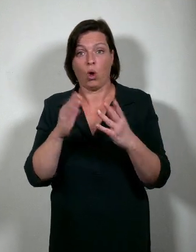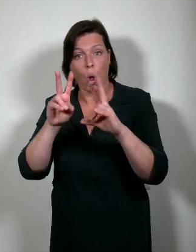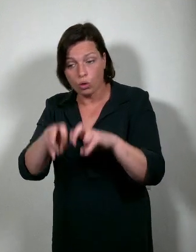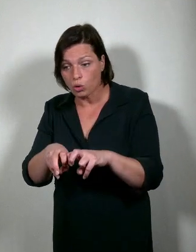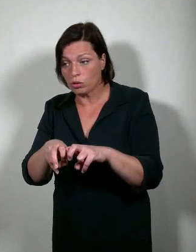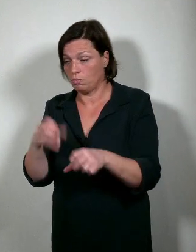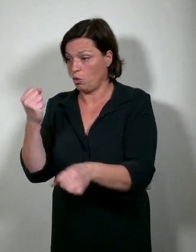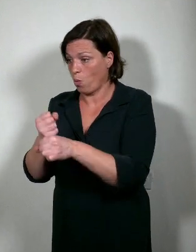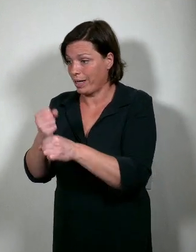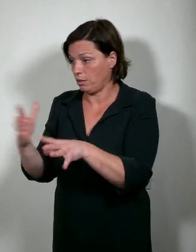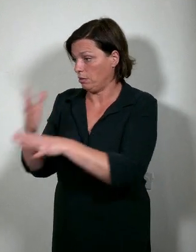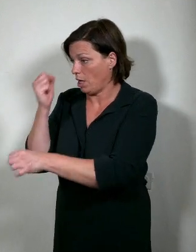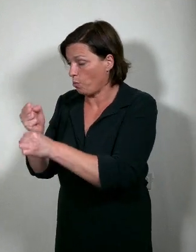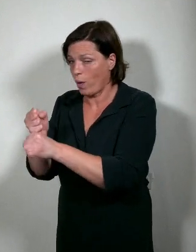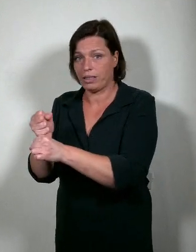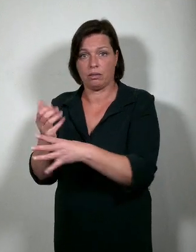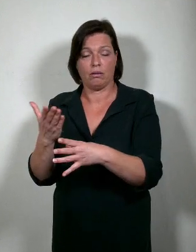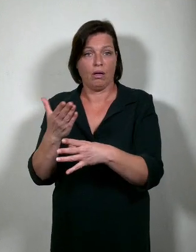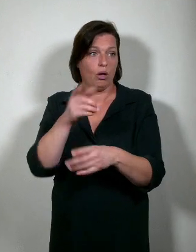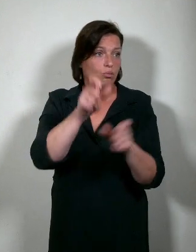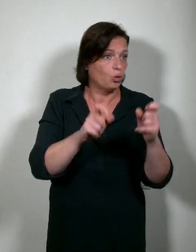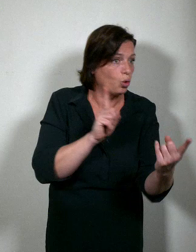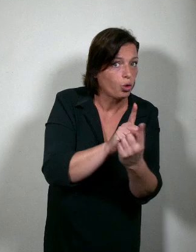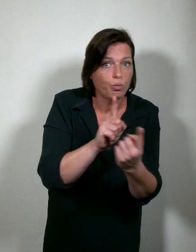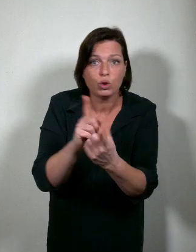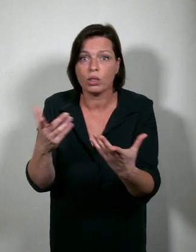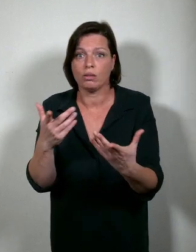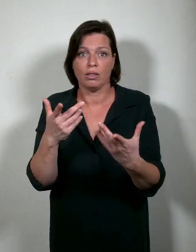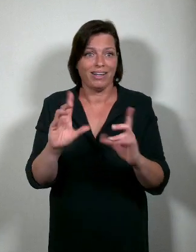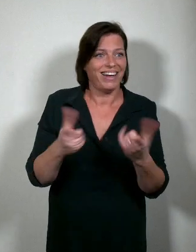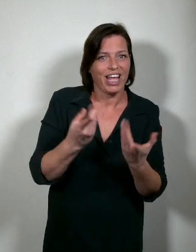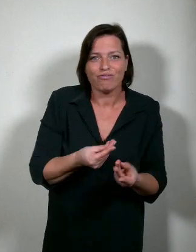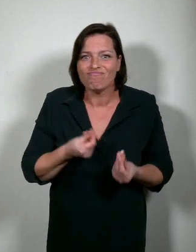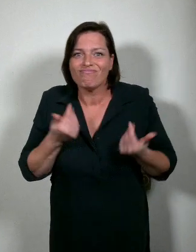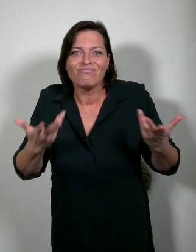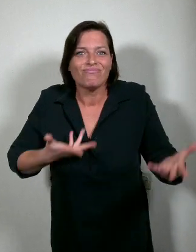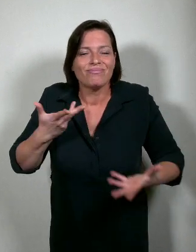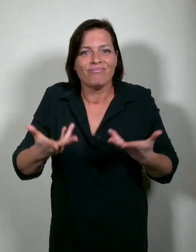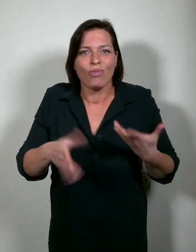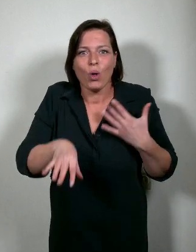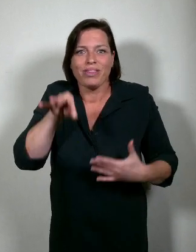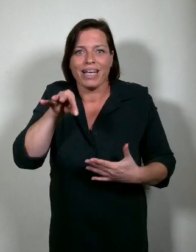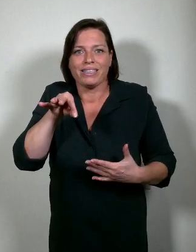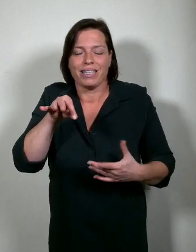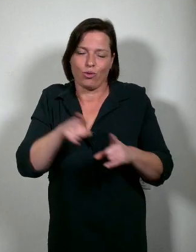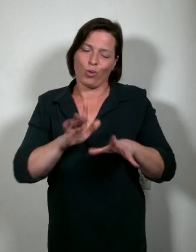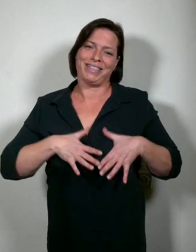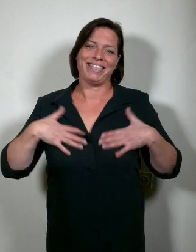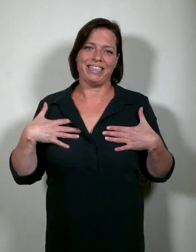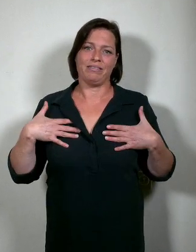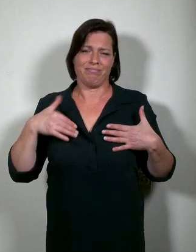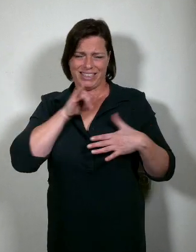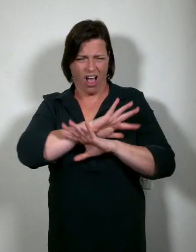Werken en samenwerken. Mensen ontmoeten. Van het leven proeven. En uiteraard van het leven genieten.